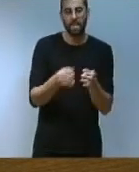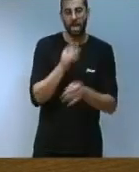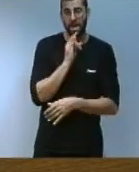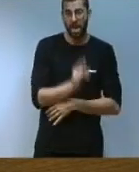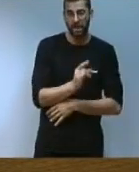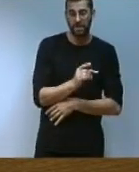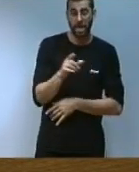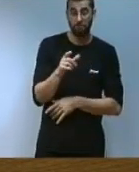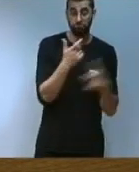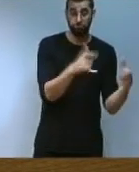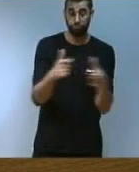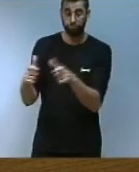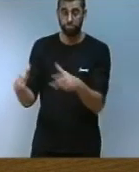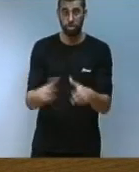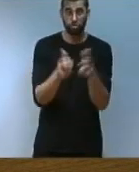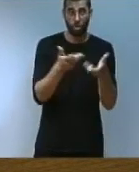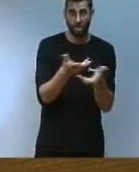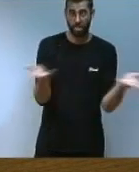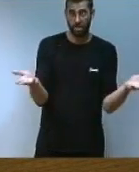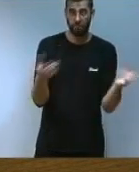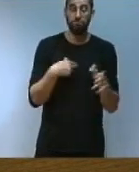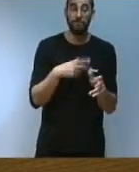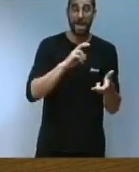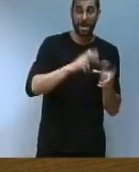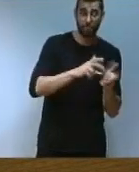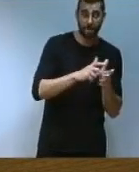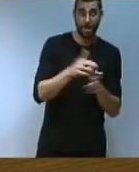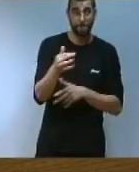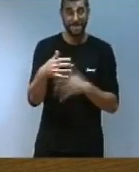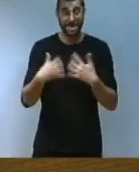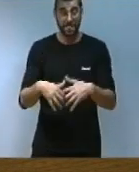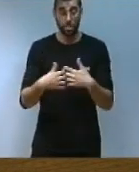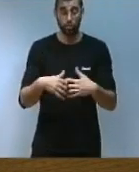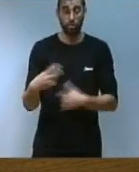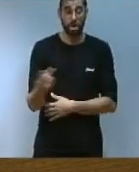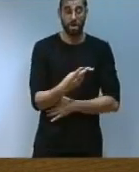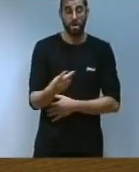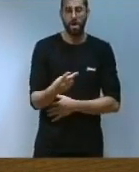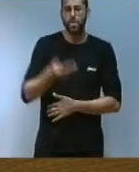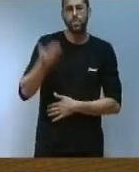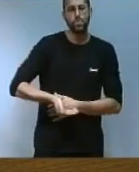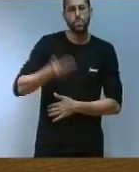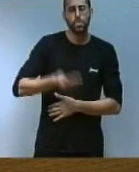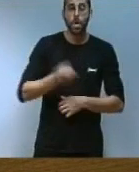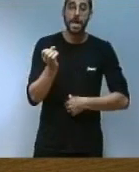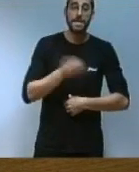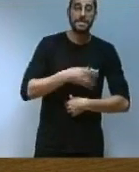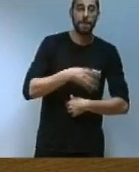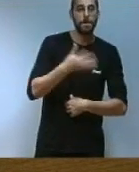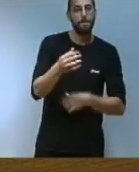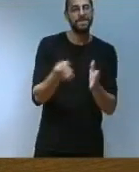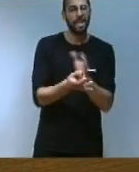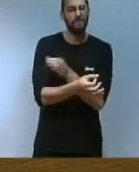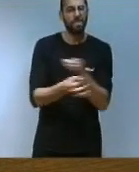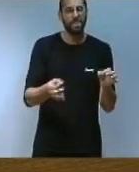així com en el camp de les energies renovables i la indústria és un sector fonamental per a l'estalvi i l'eficiència energètica.